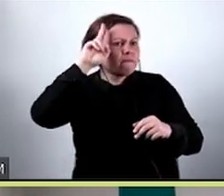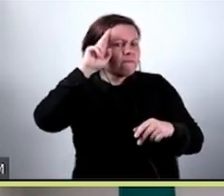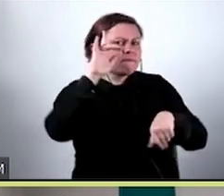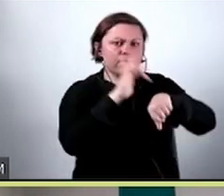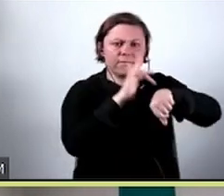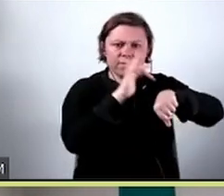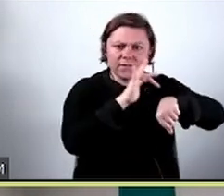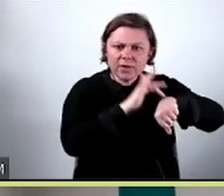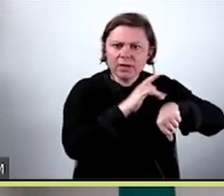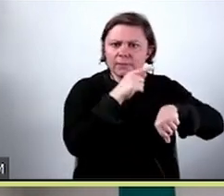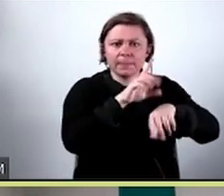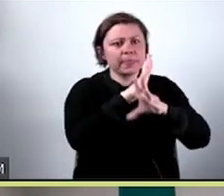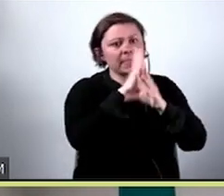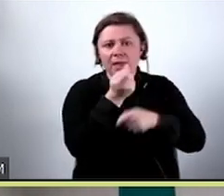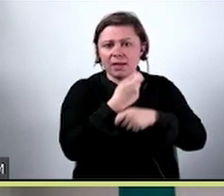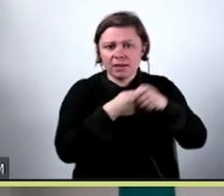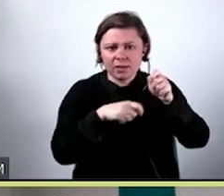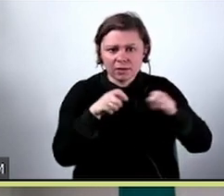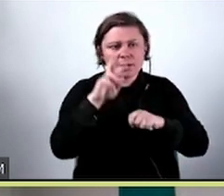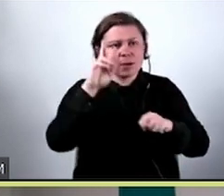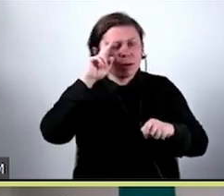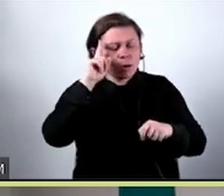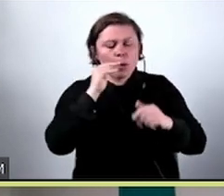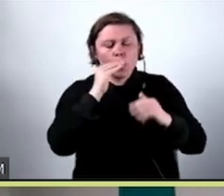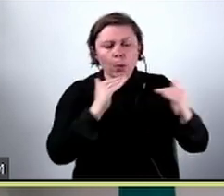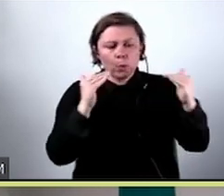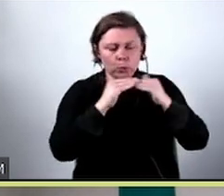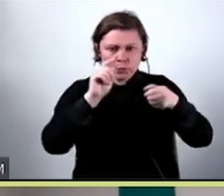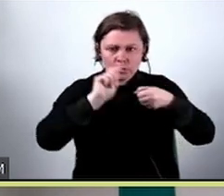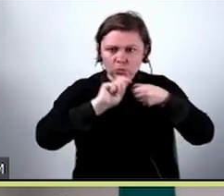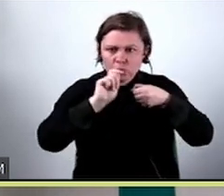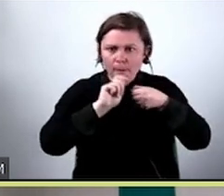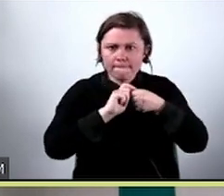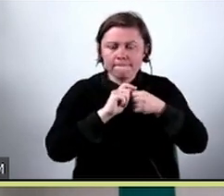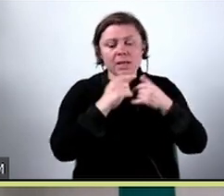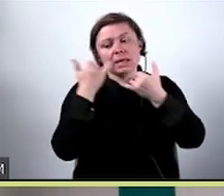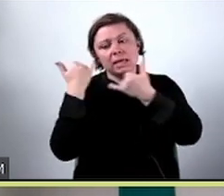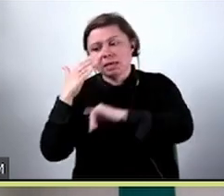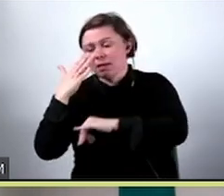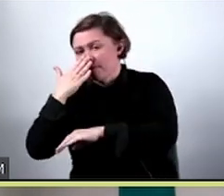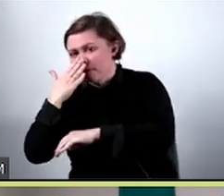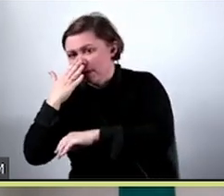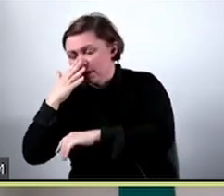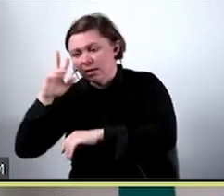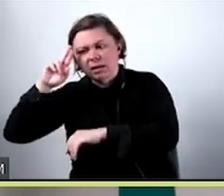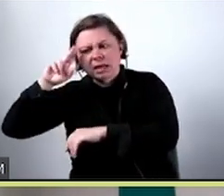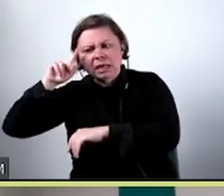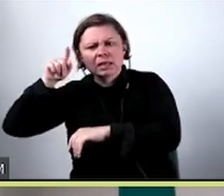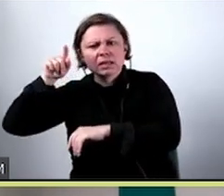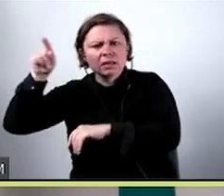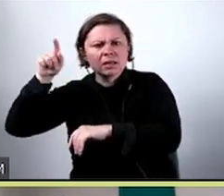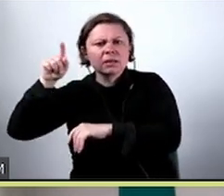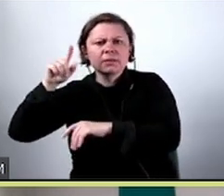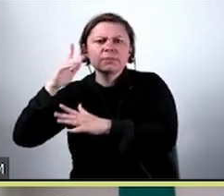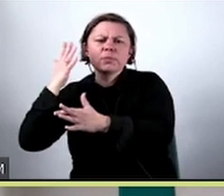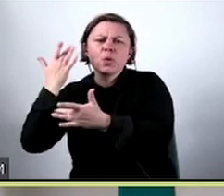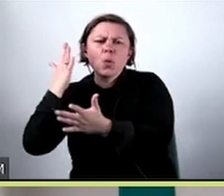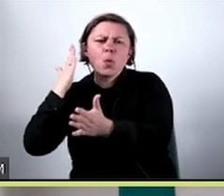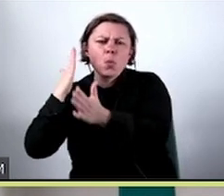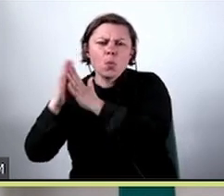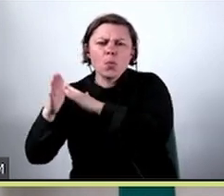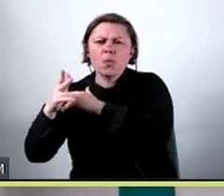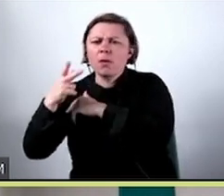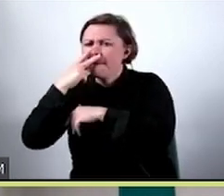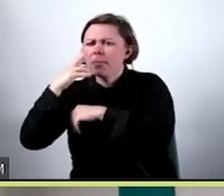Trzeba przy tym powiedzieć, że nie wszystkie rozwiązania są interpretowalne w równym stopniu. Zupełnie inaczej wygląda interpretowalność dla takich modeli prostych, na przykład opartych na